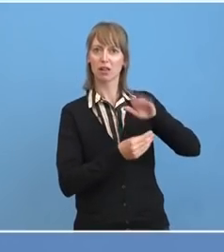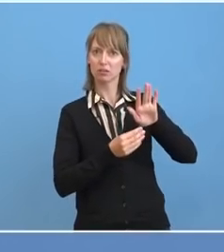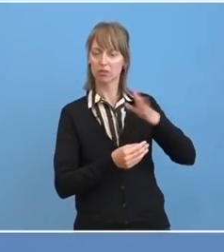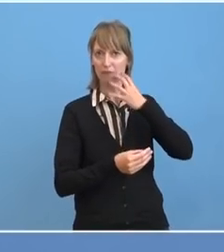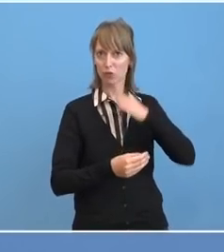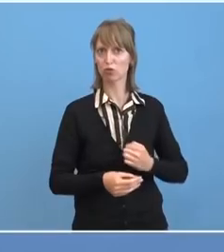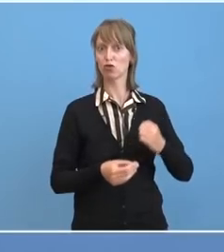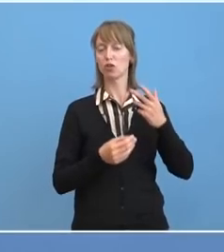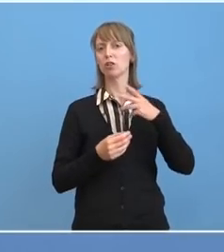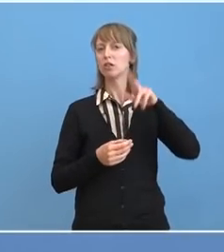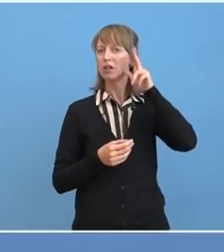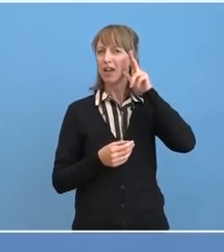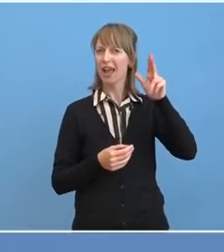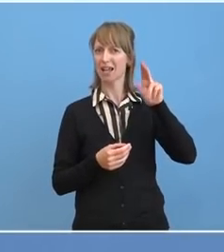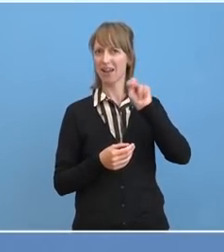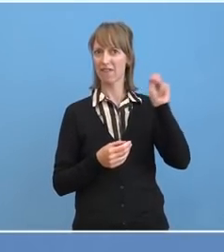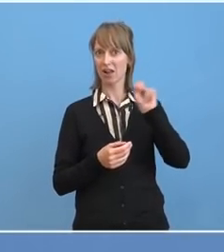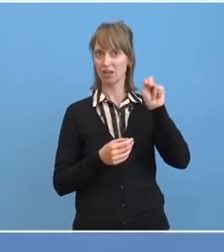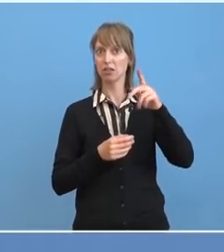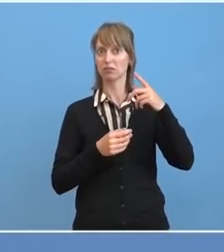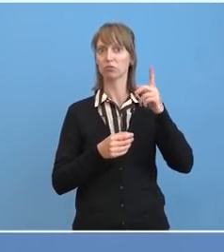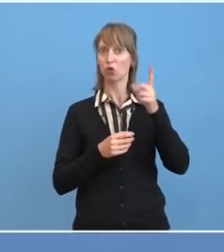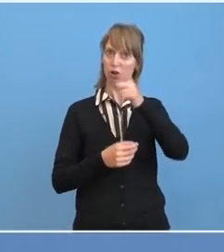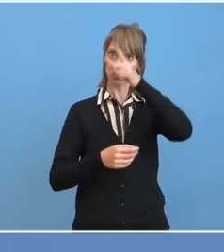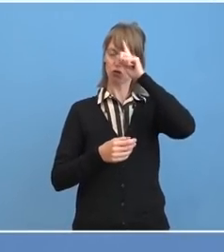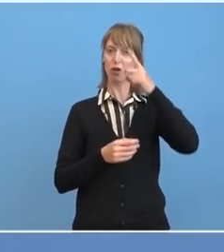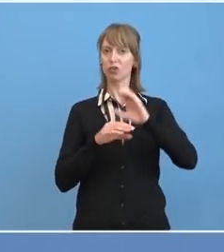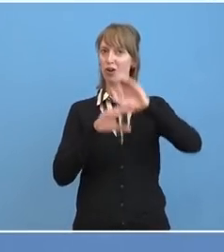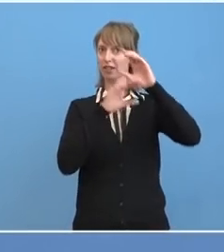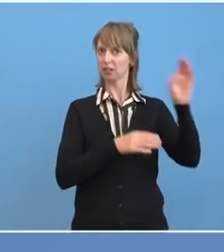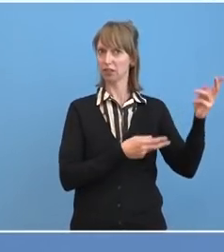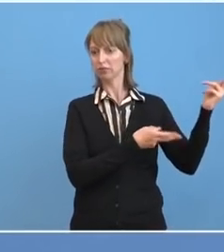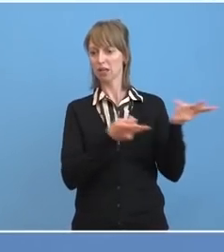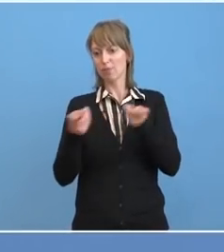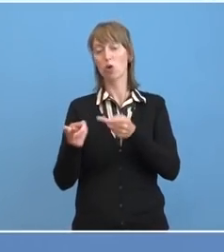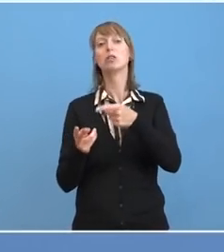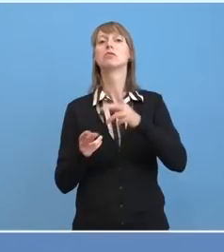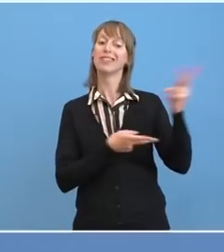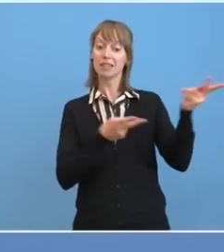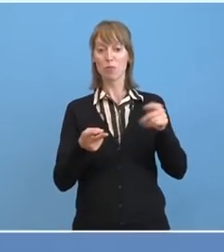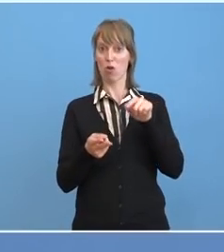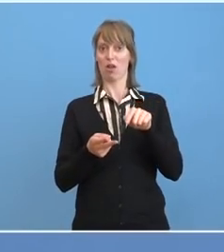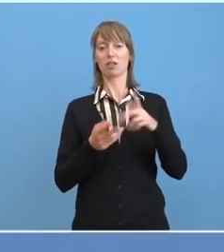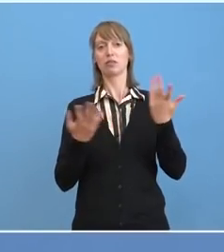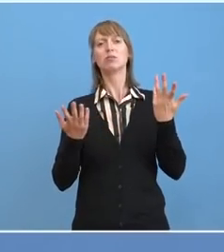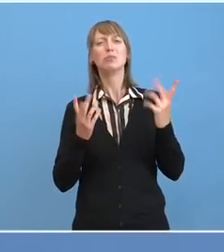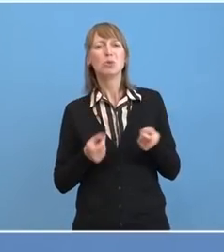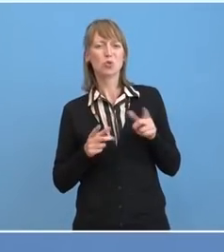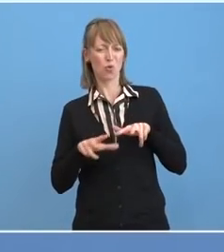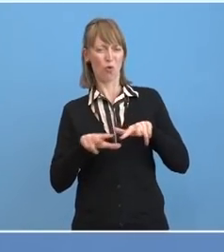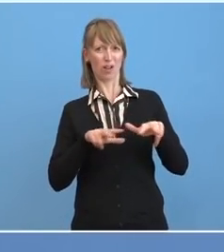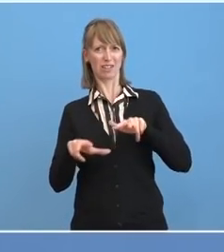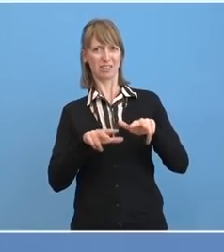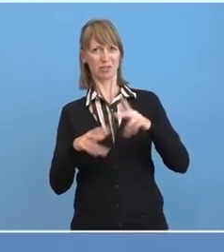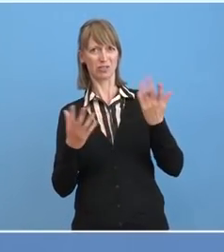Herrn Nawalny nach Deutschland, in Berlin, in die Charité zu transportieren. Und dass dann ein Transport so organisiert wurde, dass er dem